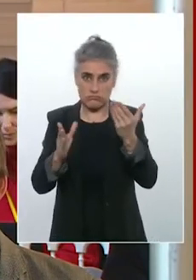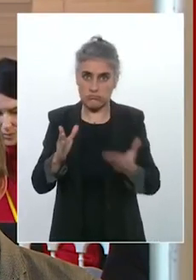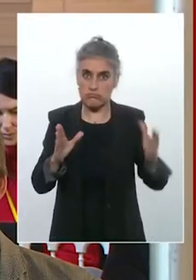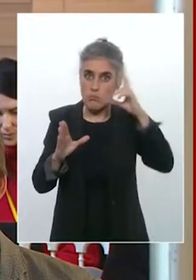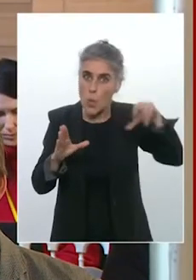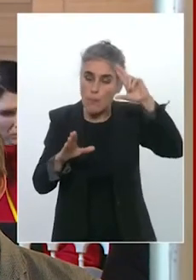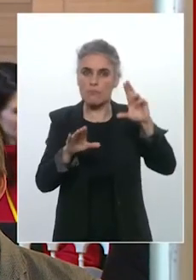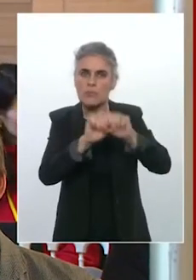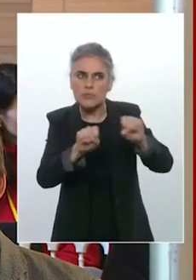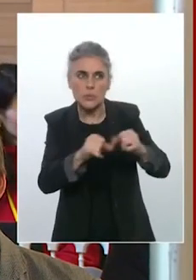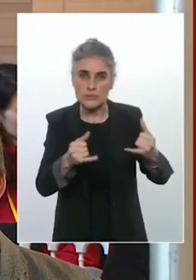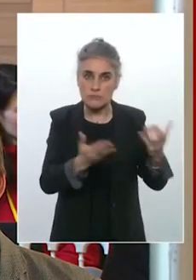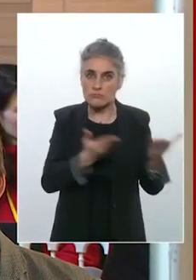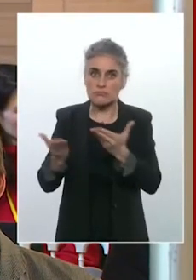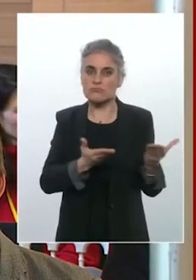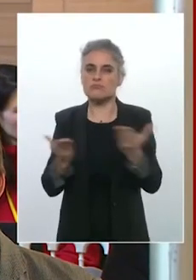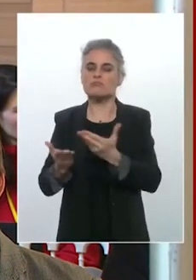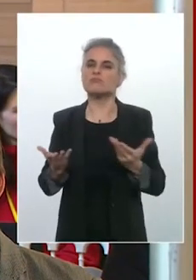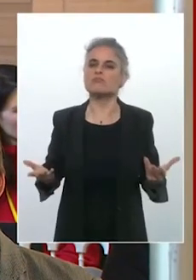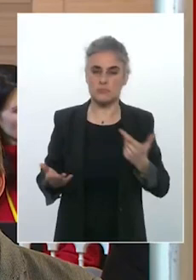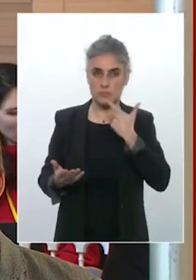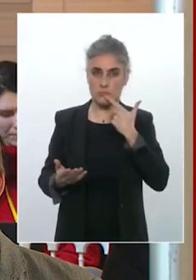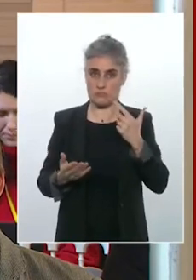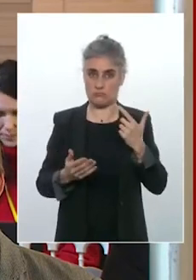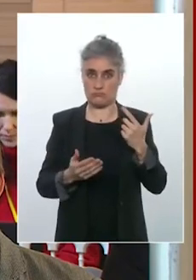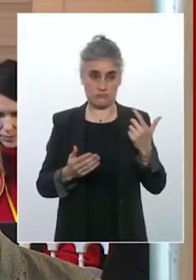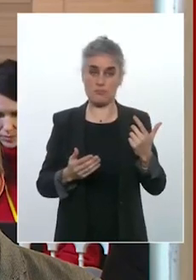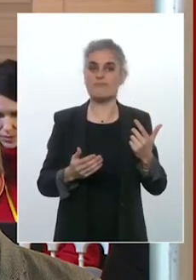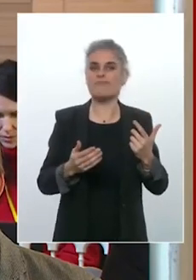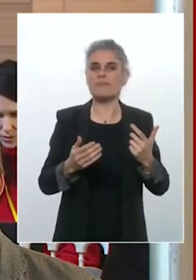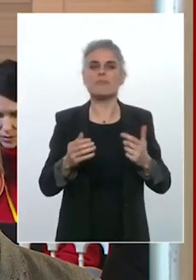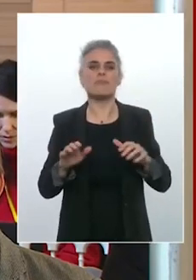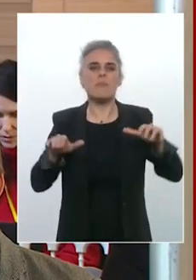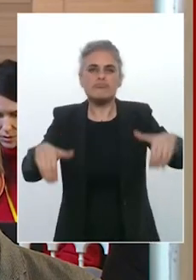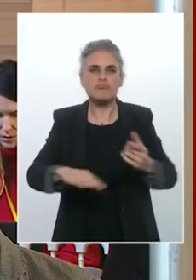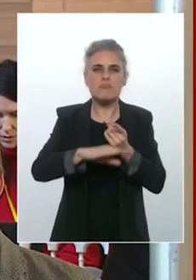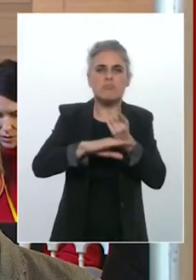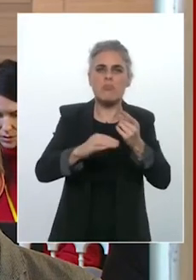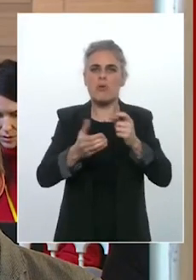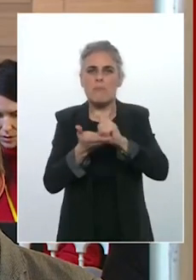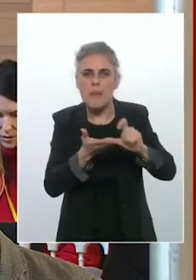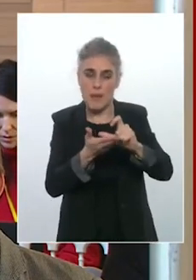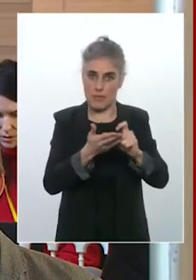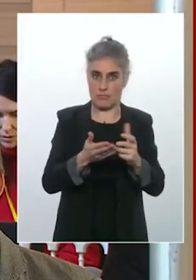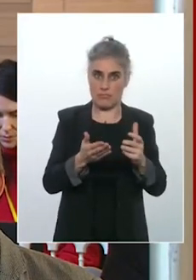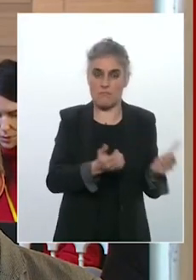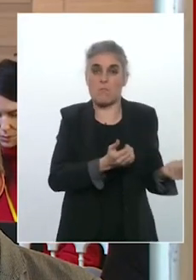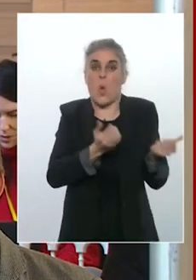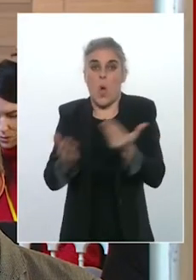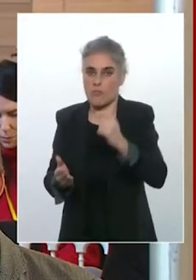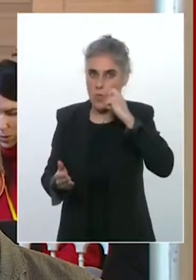armes occidentales offertes aux Ukrainiens et les armes russes sur les territoires de guerre. Donc,